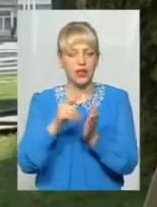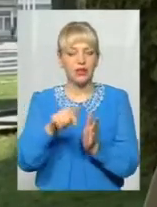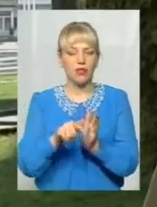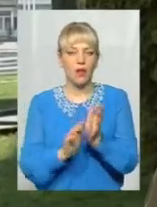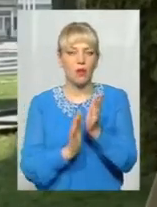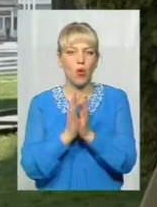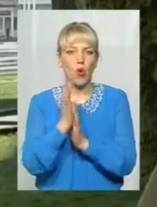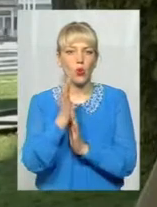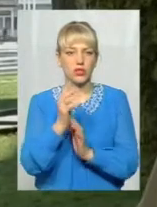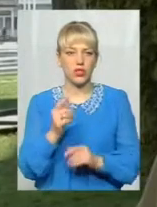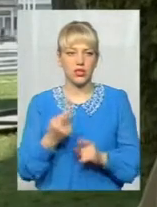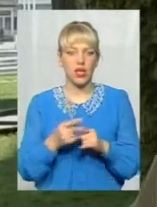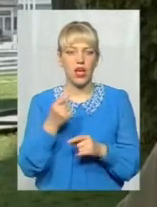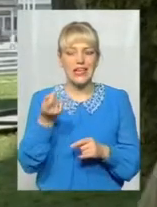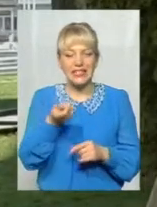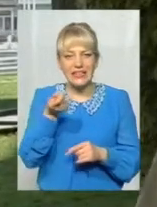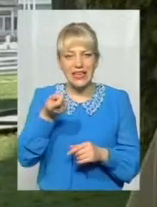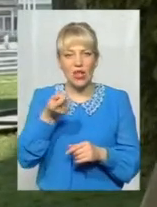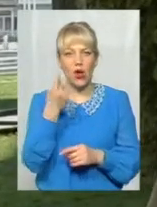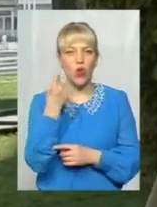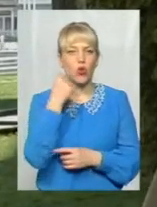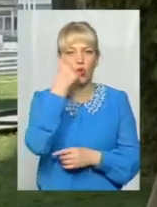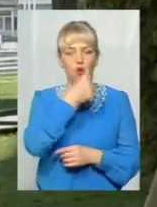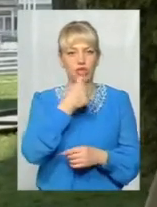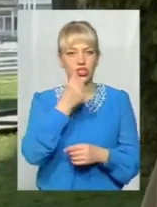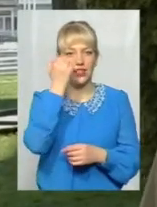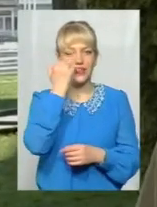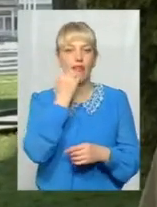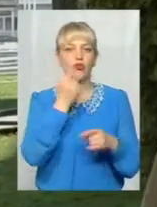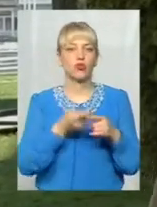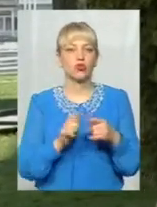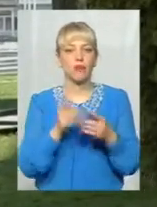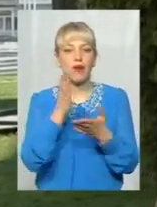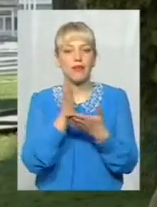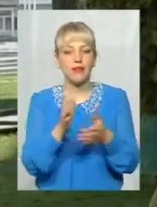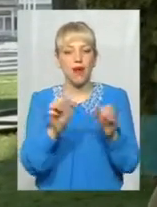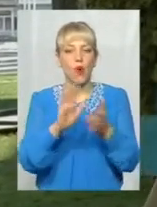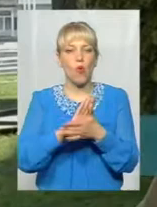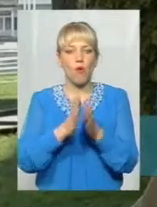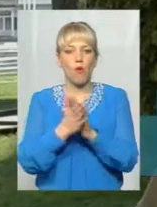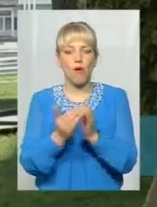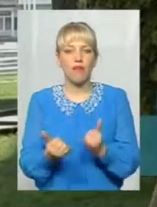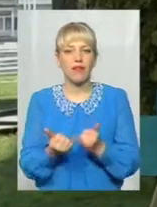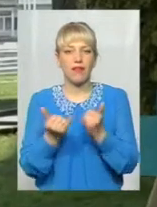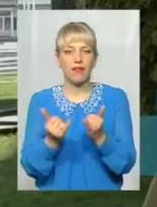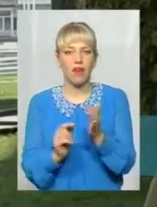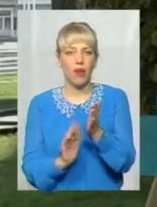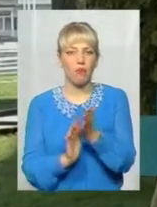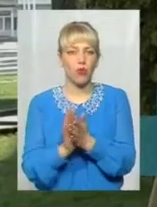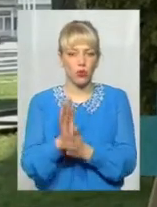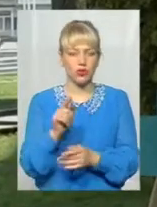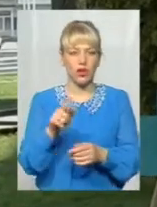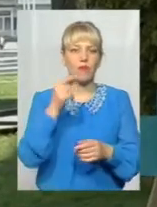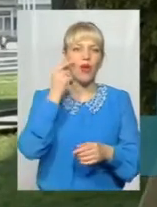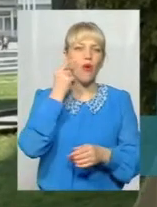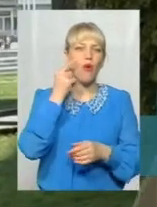однорічні, зернята, дякуючи її, мають умови проростати. Там і ці комахи